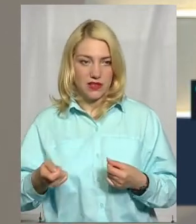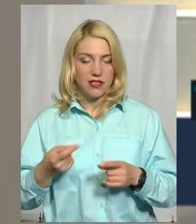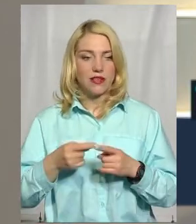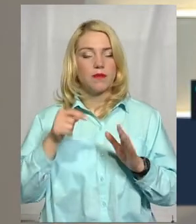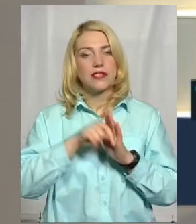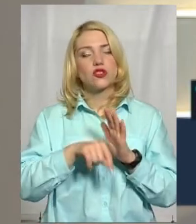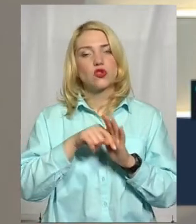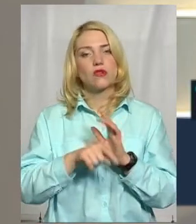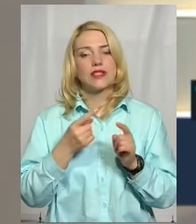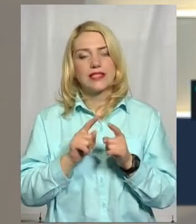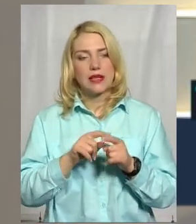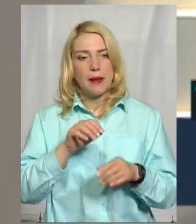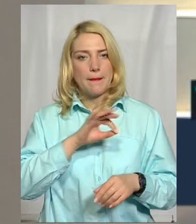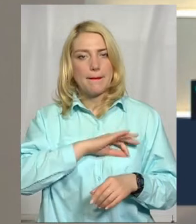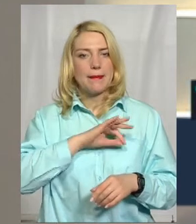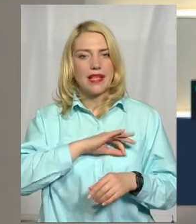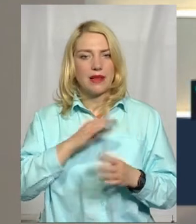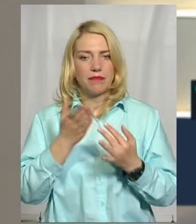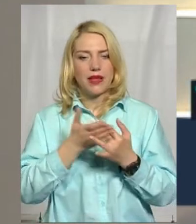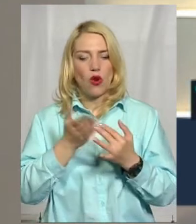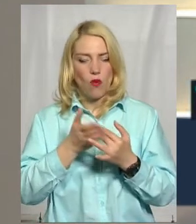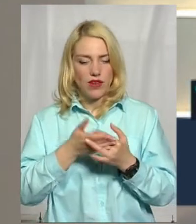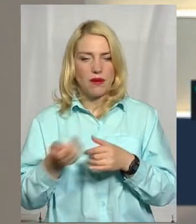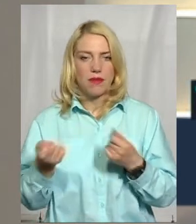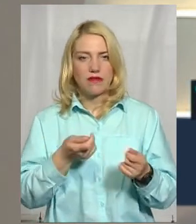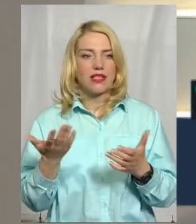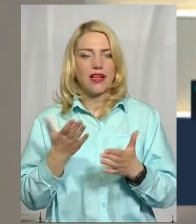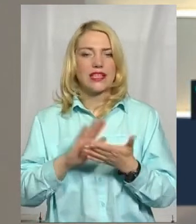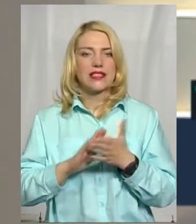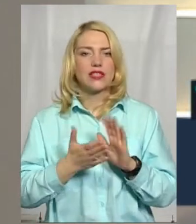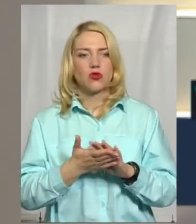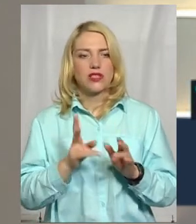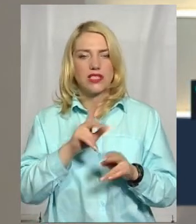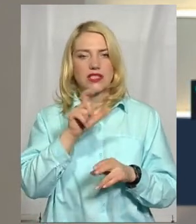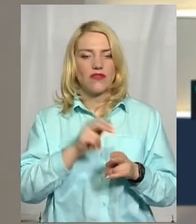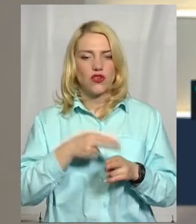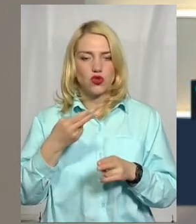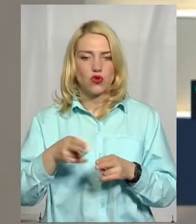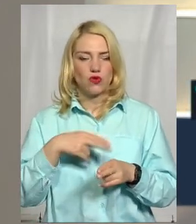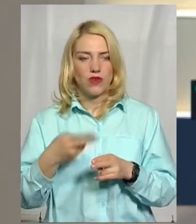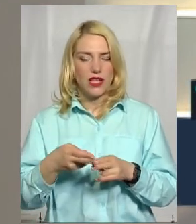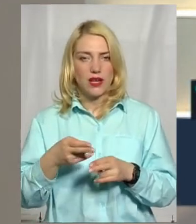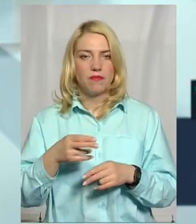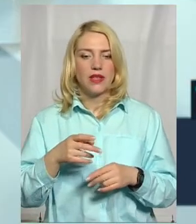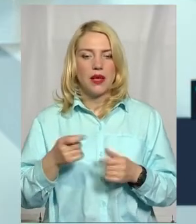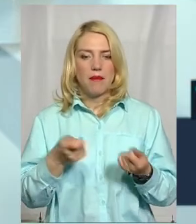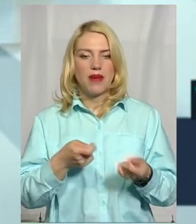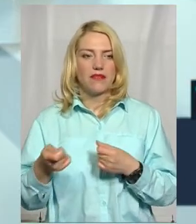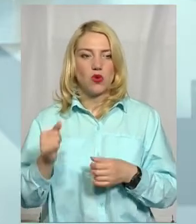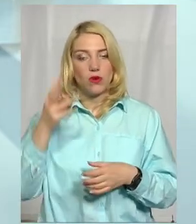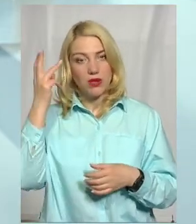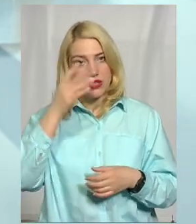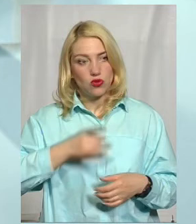цих перевезень пільгових, яка ситуація із відшкодуванням перевізникам пільгових перевезень? Ну, у